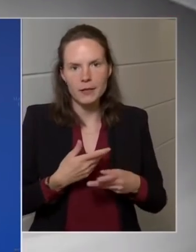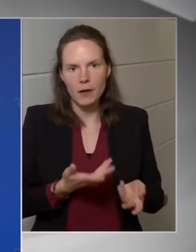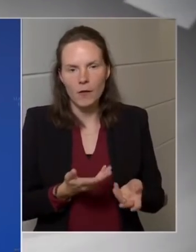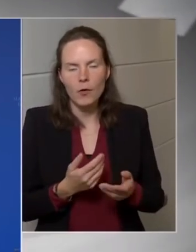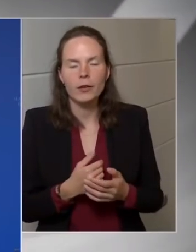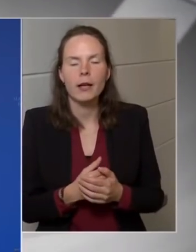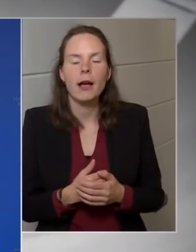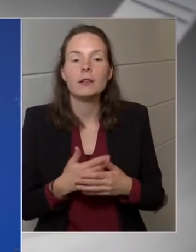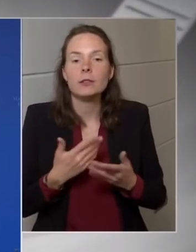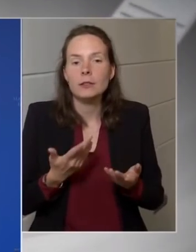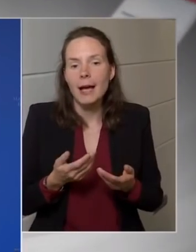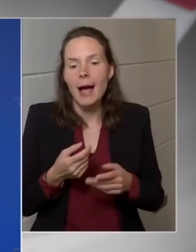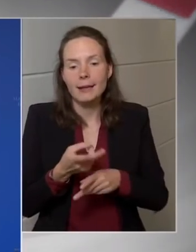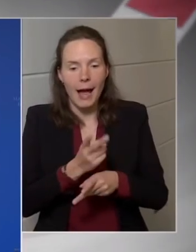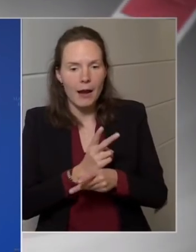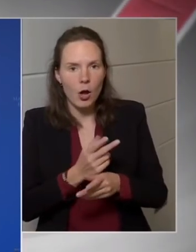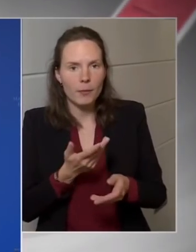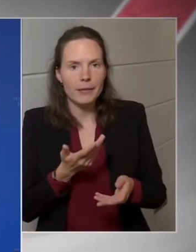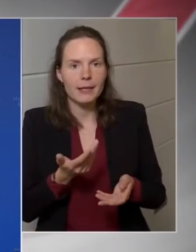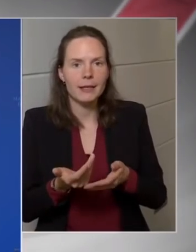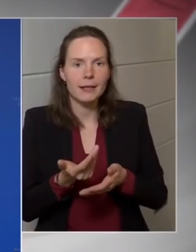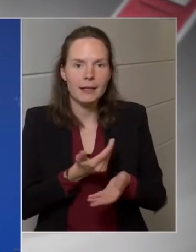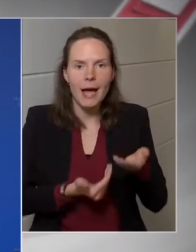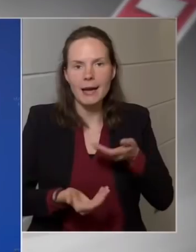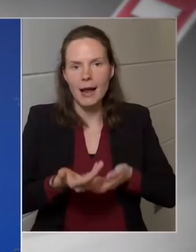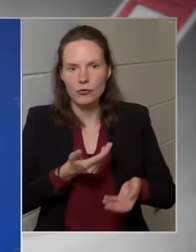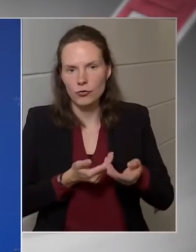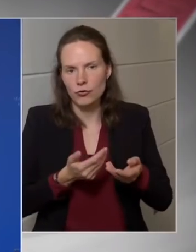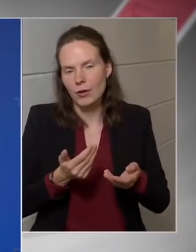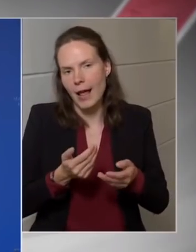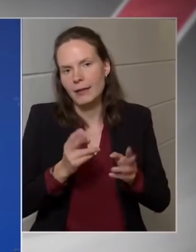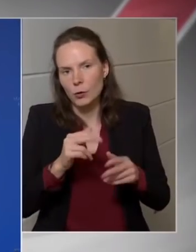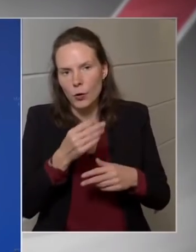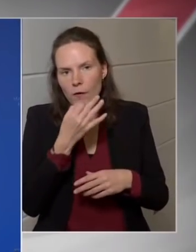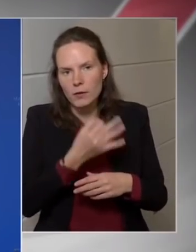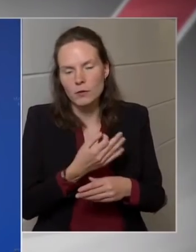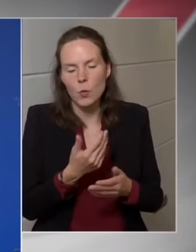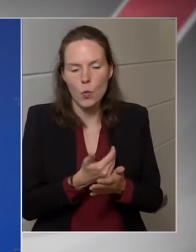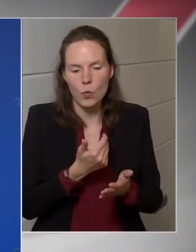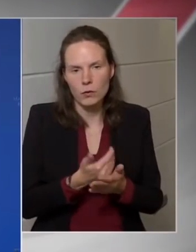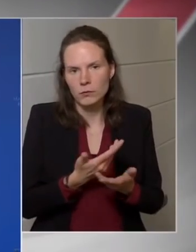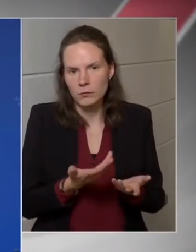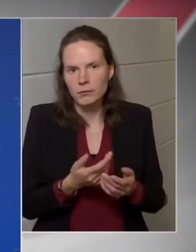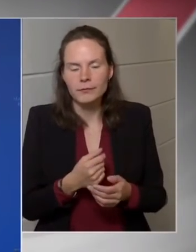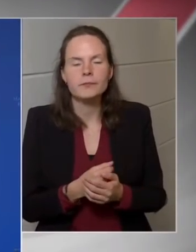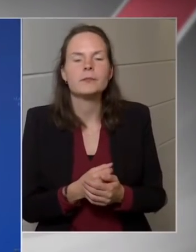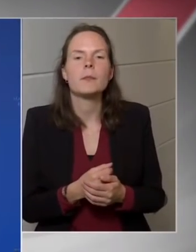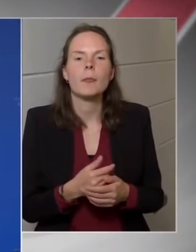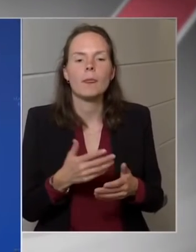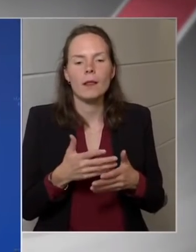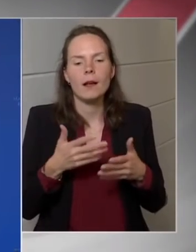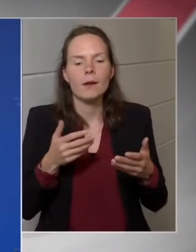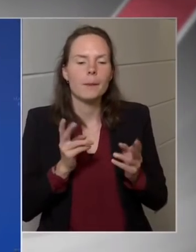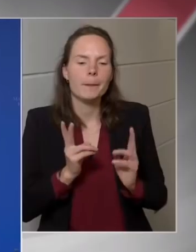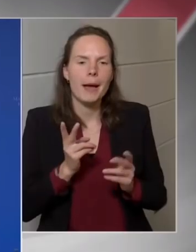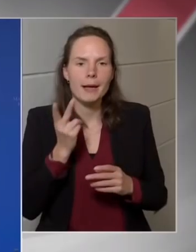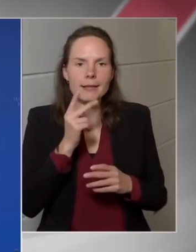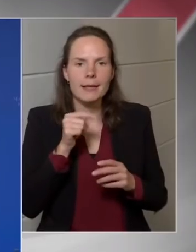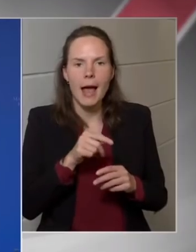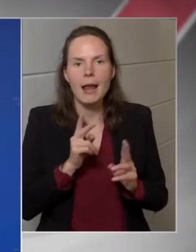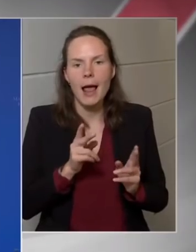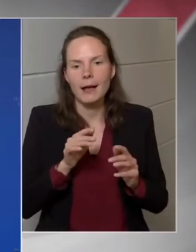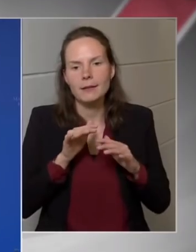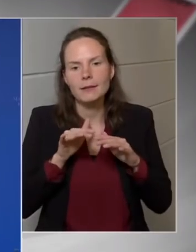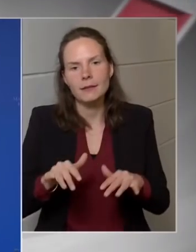válaszolva állami keresletről van szó, az állami keresletnek is jelentős hatása lehet ilyen tekintetben inflatórikusan, ugye